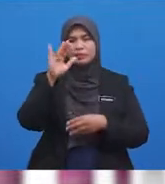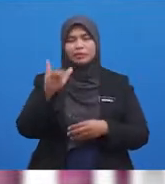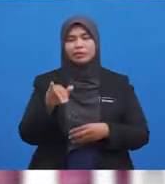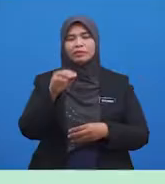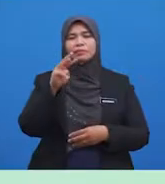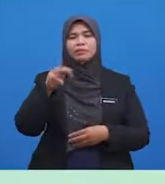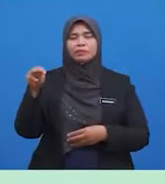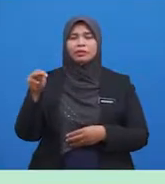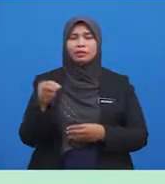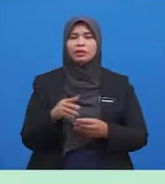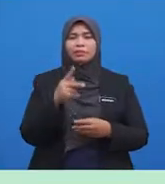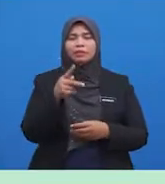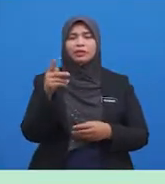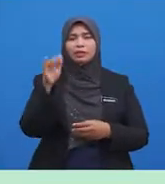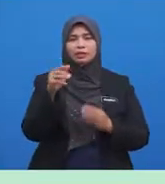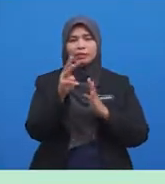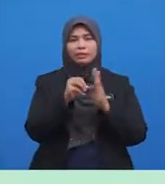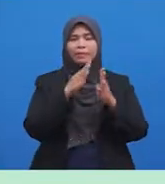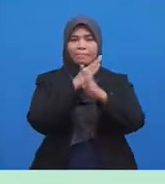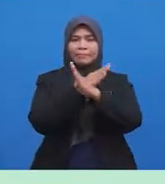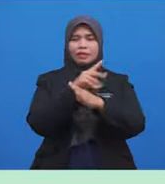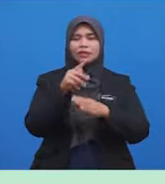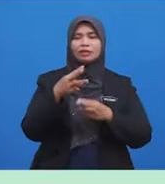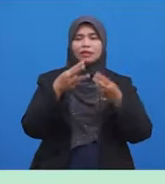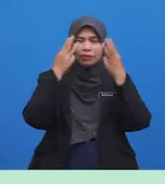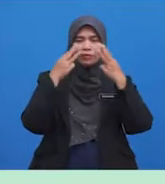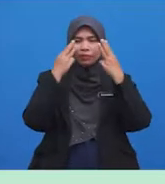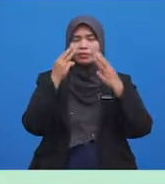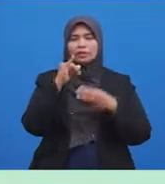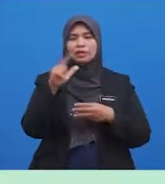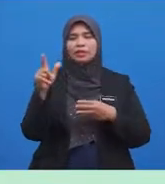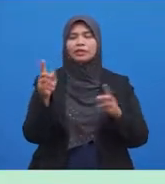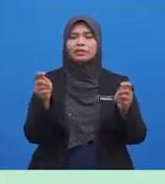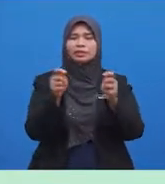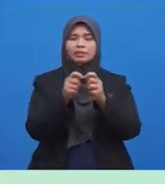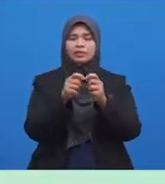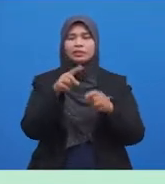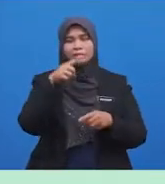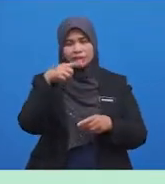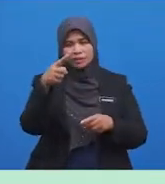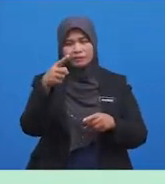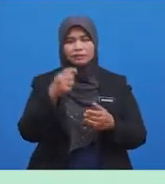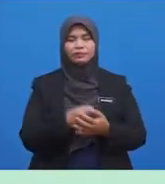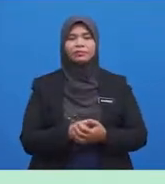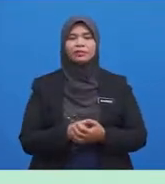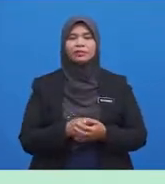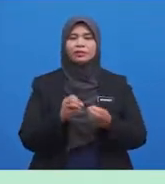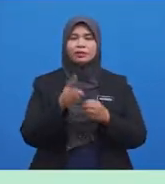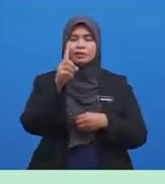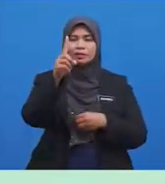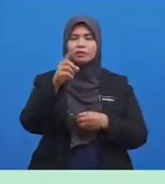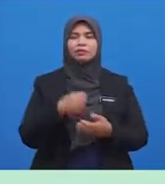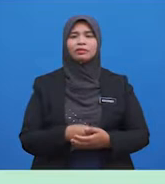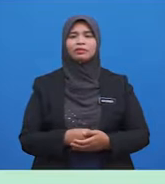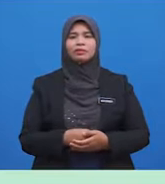-murid Perkara Yang Membatalkan Wuduk Adalah Seperti Berikut Yang Pertama